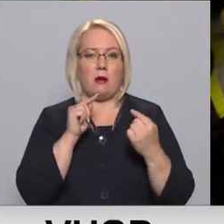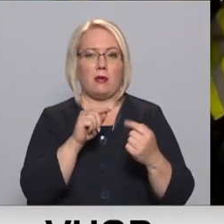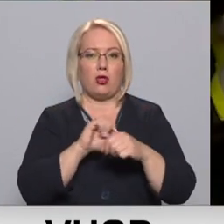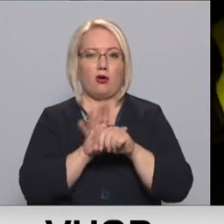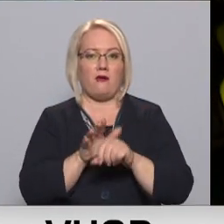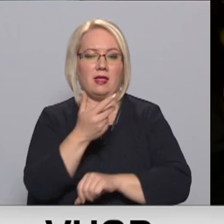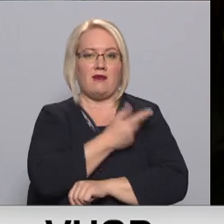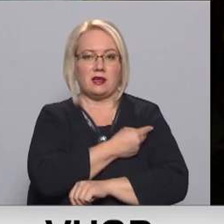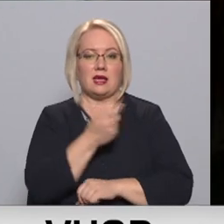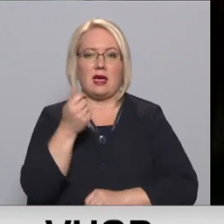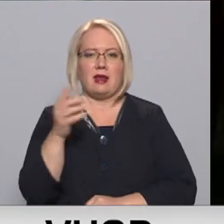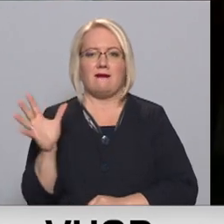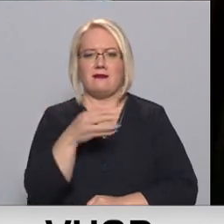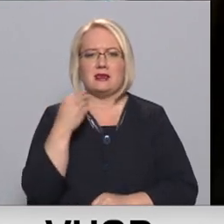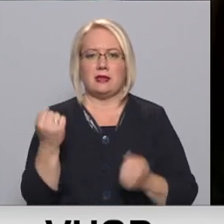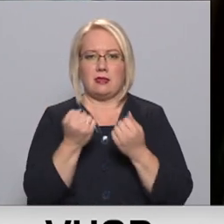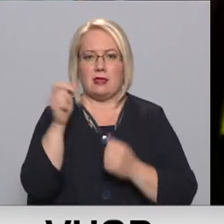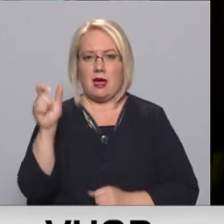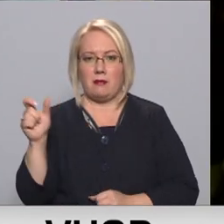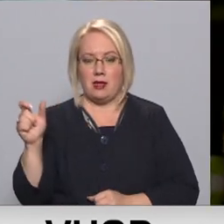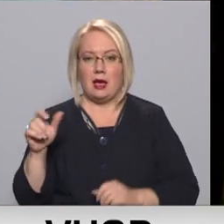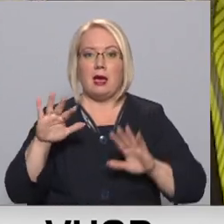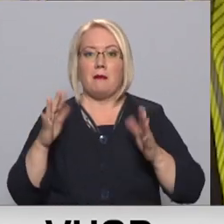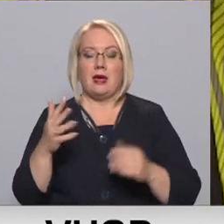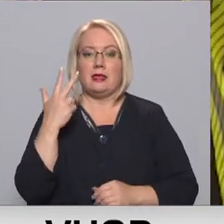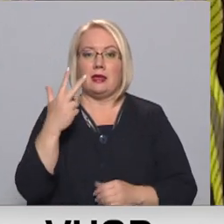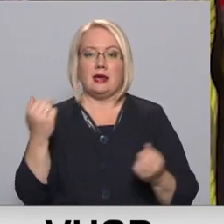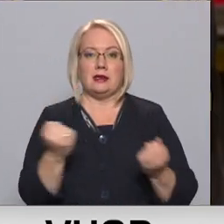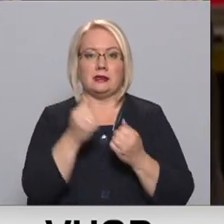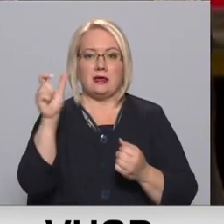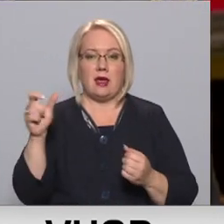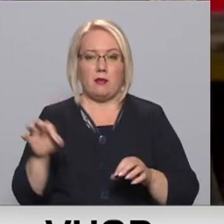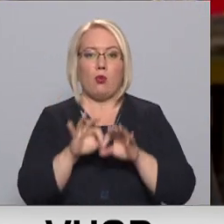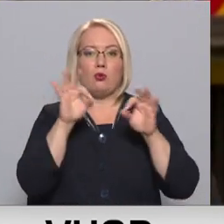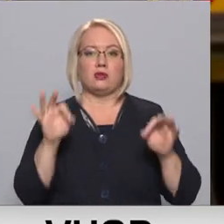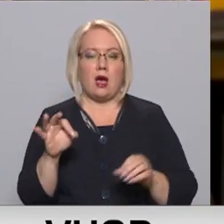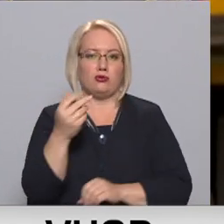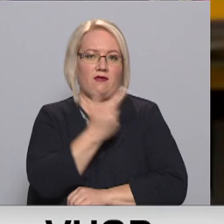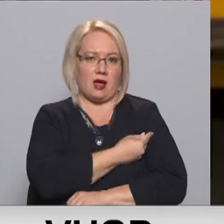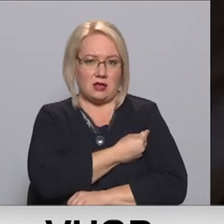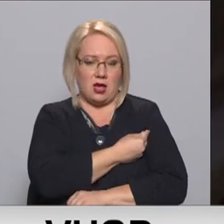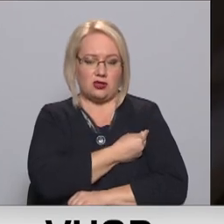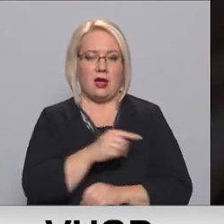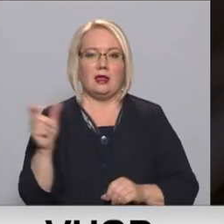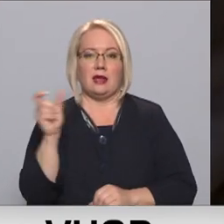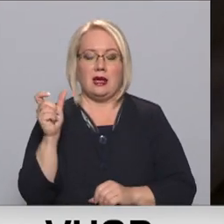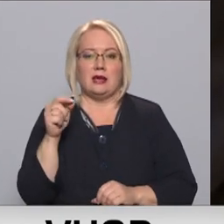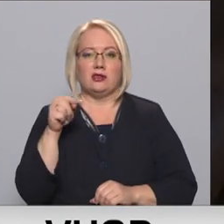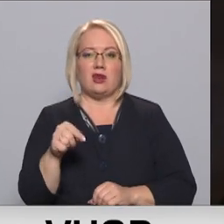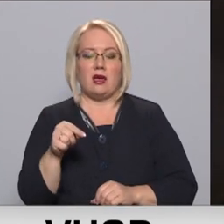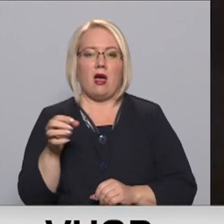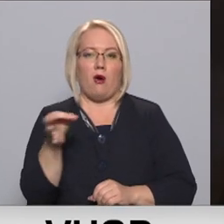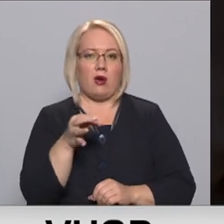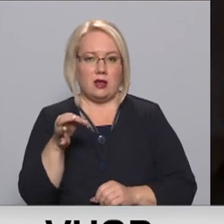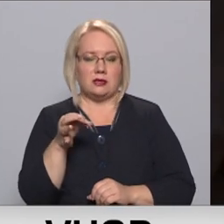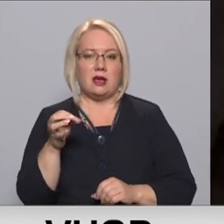ir vakcinēti gandrīz visi darbinieki. Savukārt trīs darbinieki uzsākušie vakcinēšanās procesu, tātad drīzumā šajā struktūra